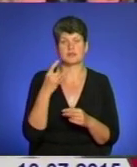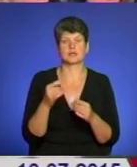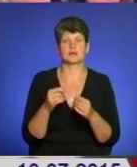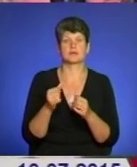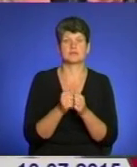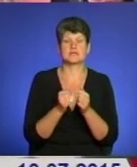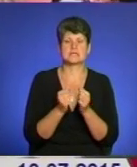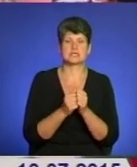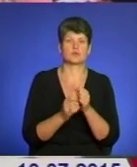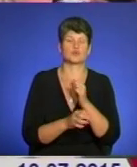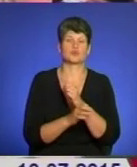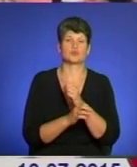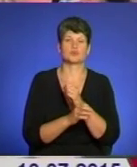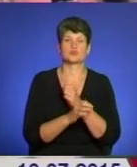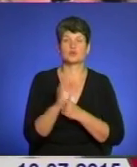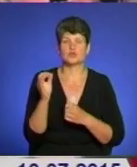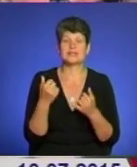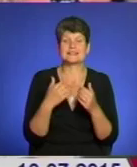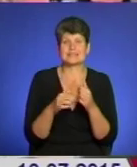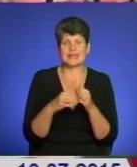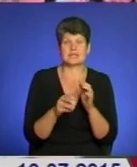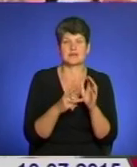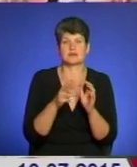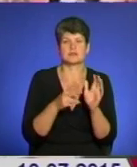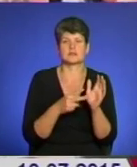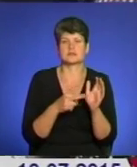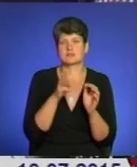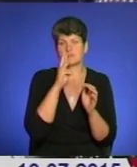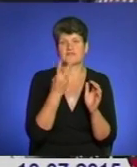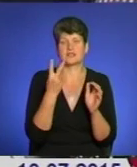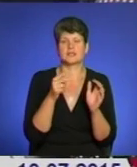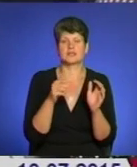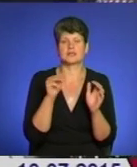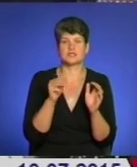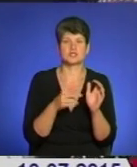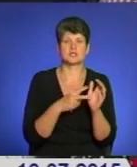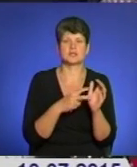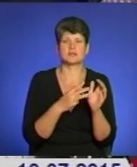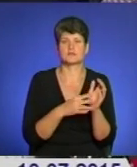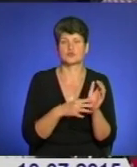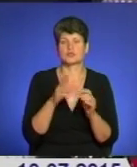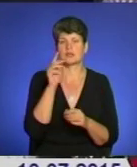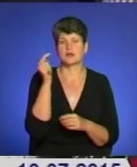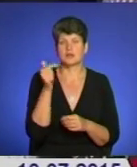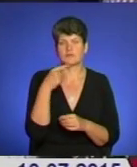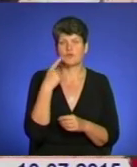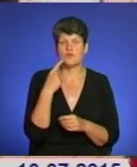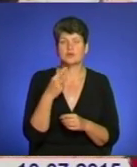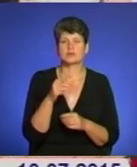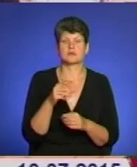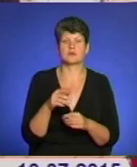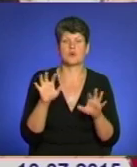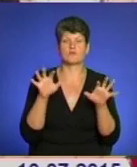Середня місячна зарплата на Тернопільщині сьогодні – 2900 гривень, звітує голова облдержадміністрації. Він